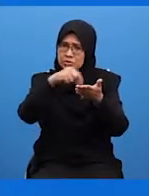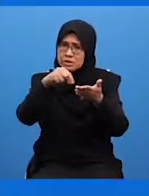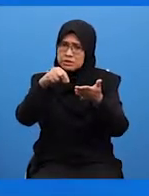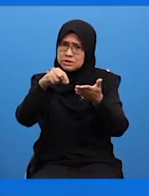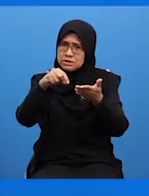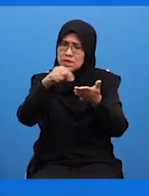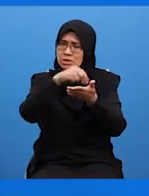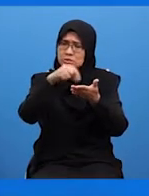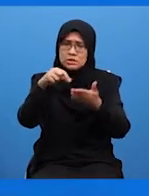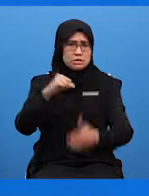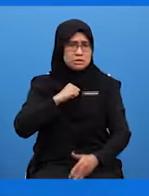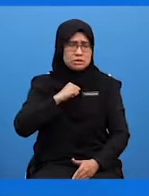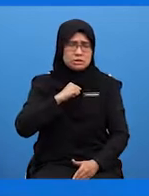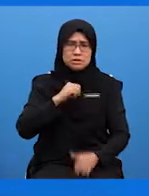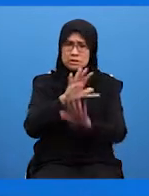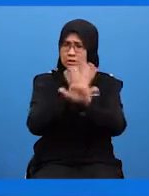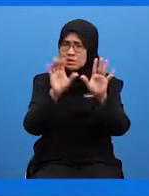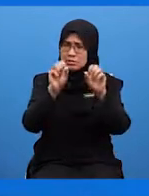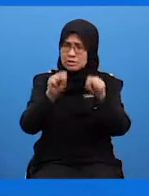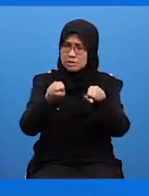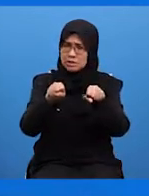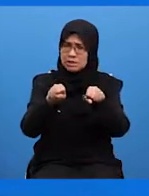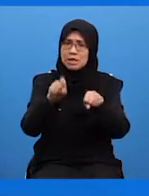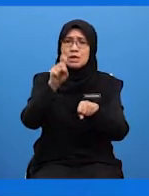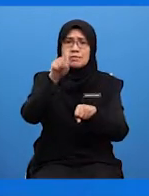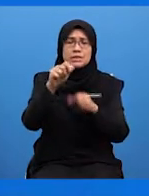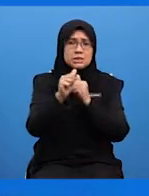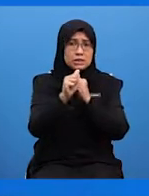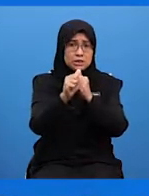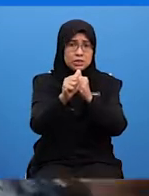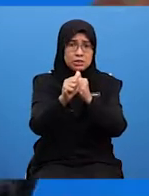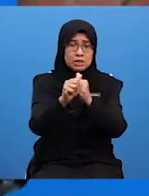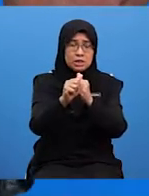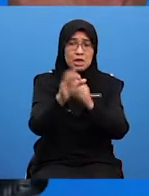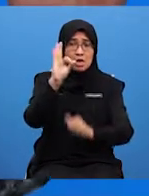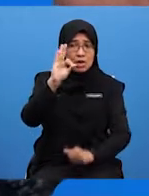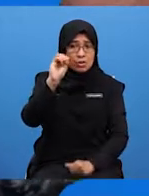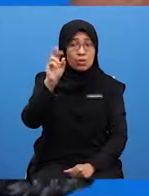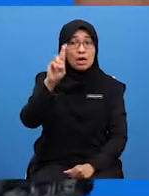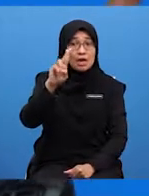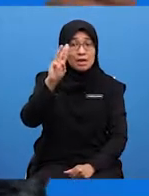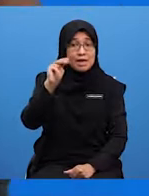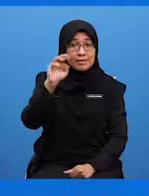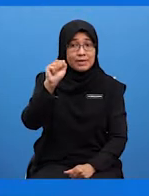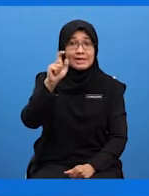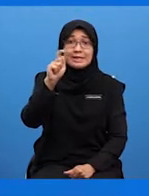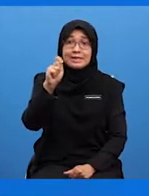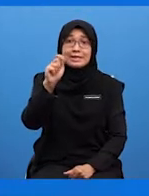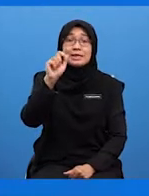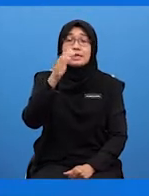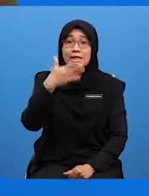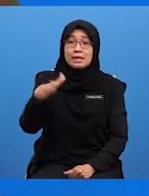maafkan saya bukan situasi tapi citasi ataupun citasi Dia mesti ada kita rujuk itu daripada mana